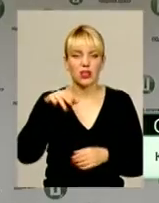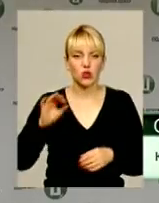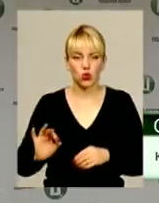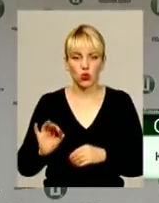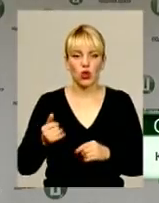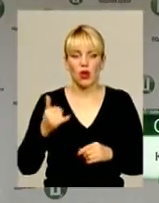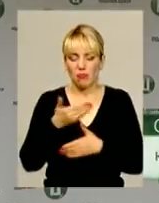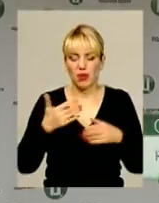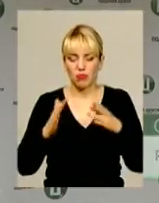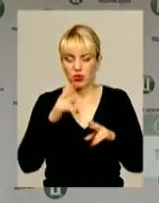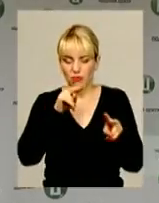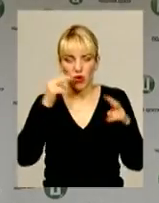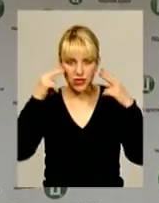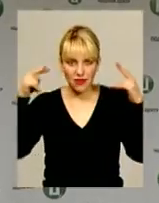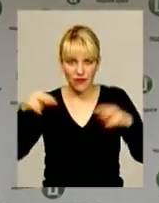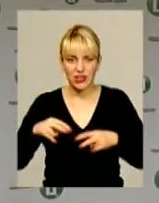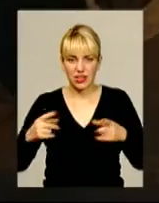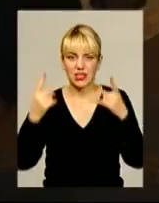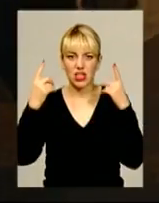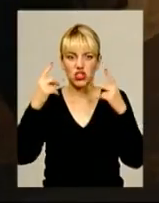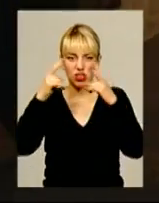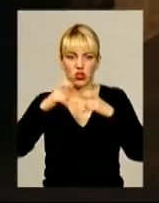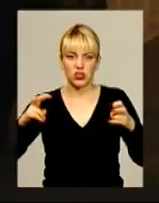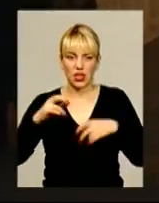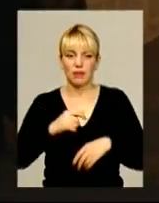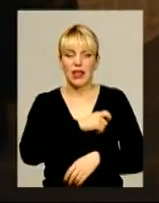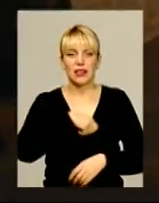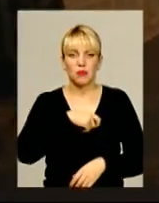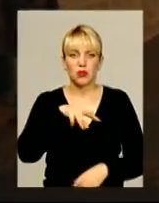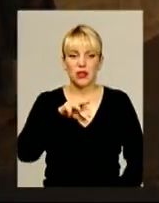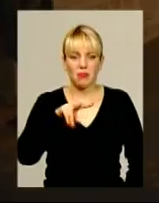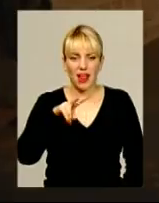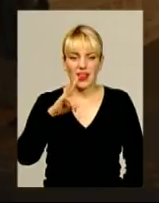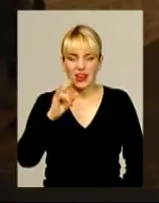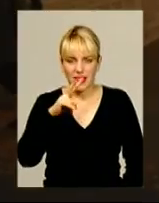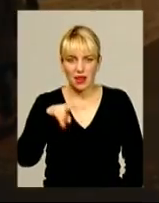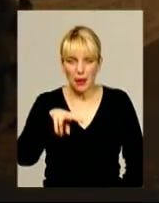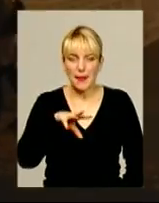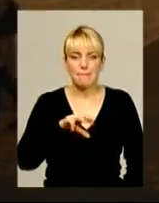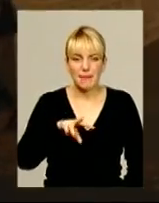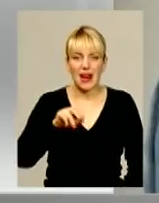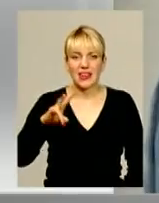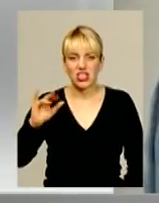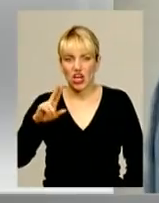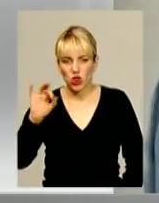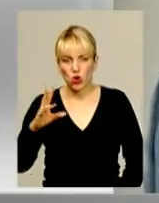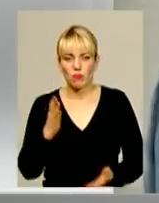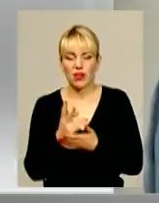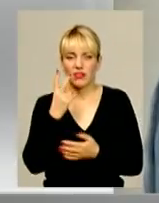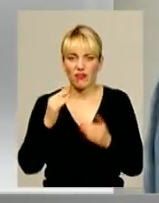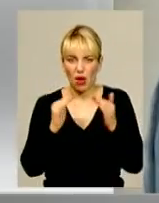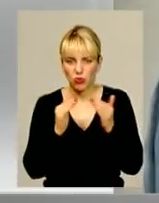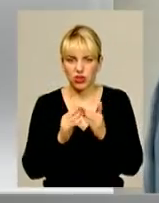ми будемо свідками значних розслідувань. Нардеп Володимир Мельниченко з родиною володіє двома будинками, двома